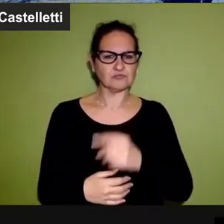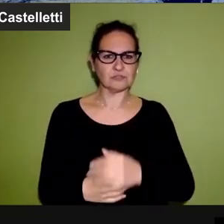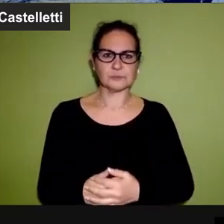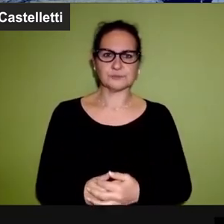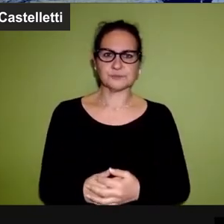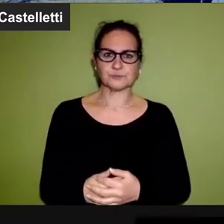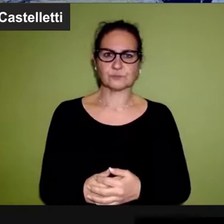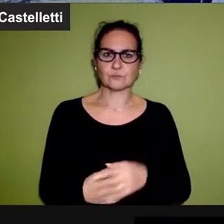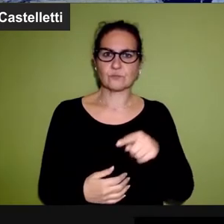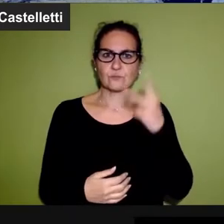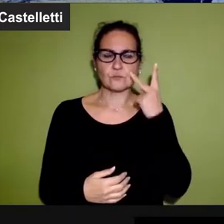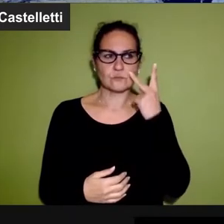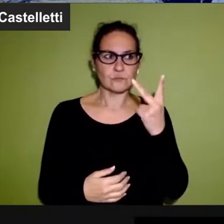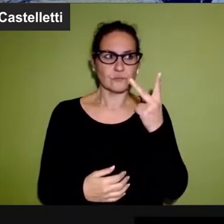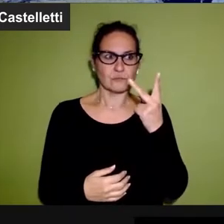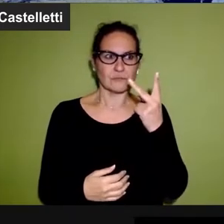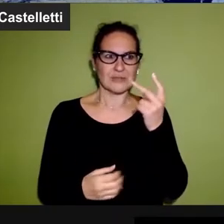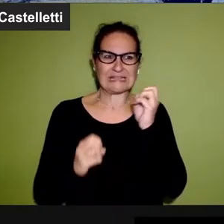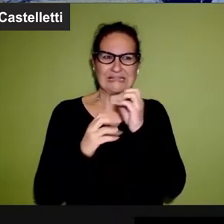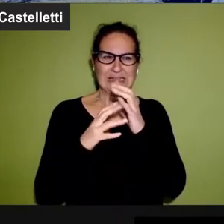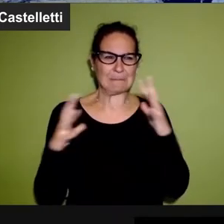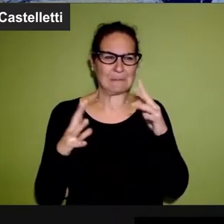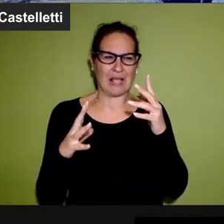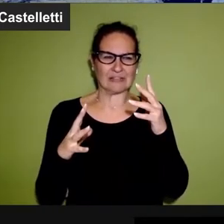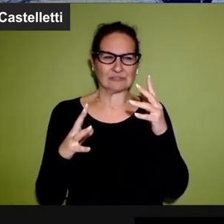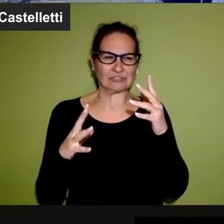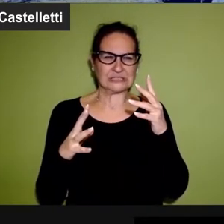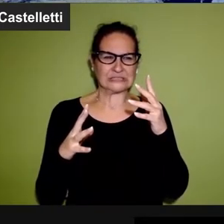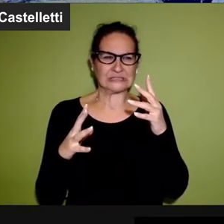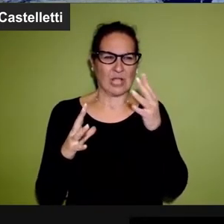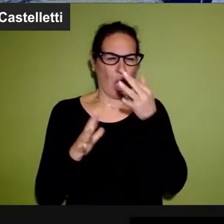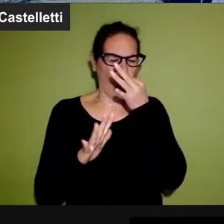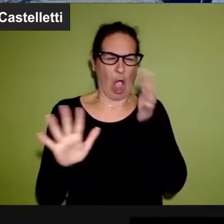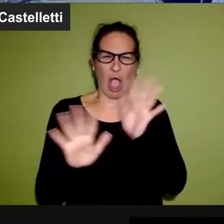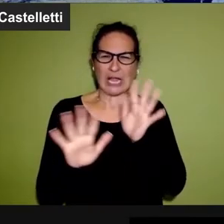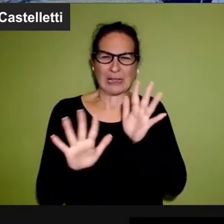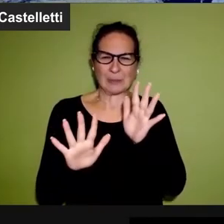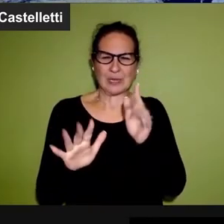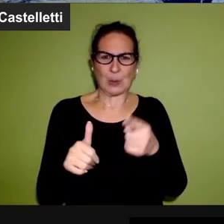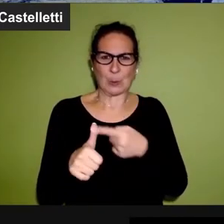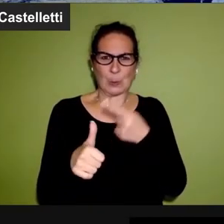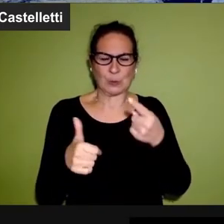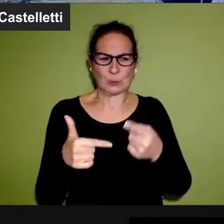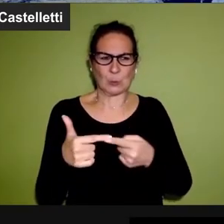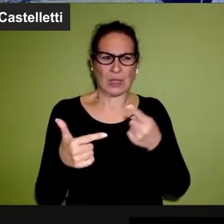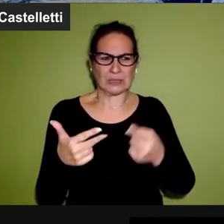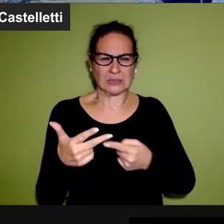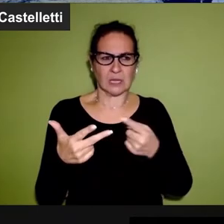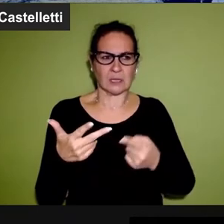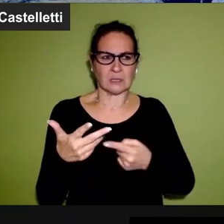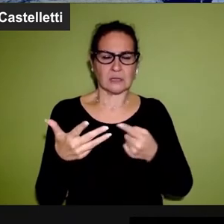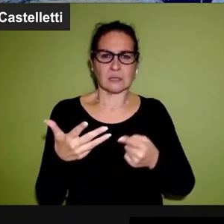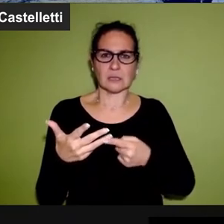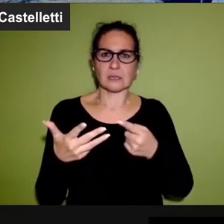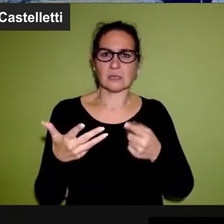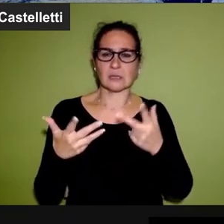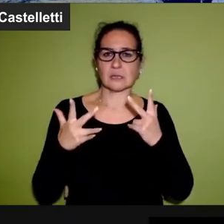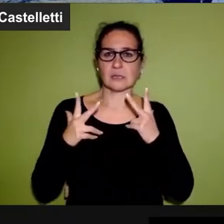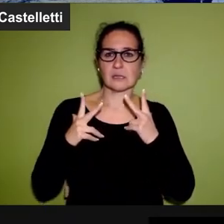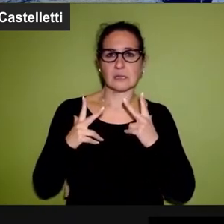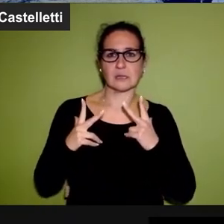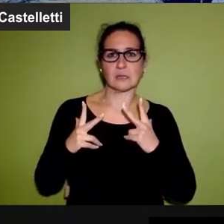infatti, quando vedi immagini terribili ancora e ancora cessano di avere effetto su di te.